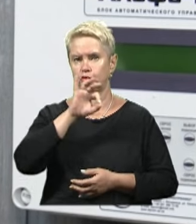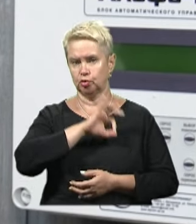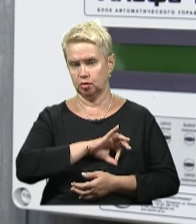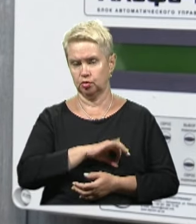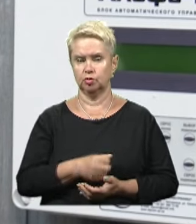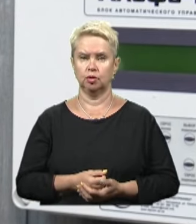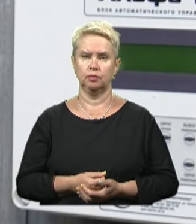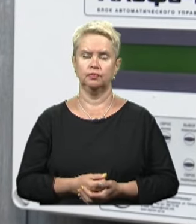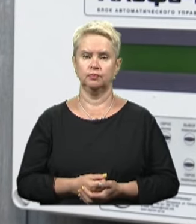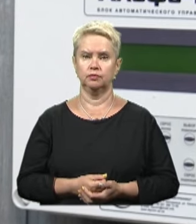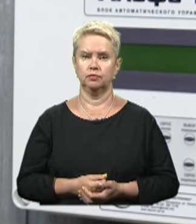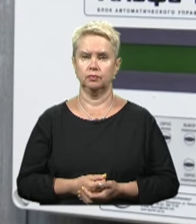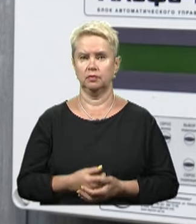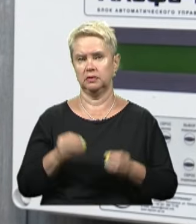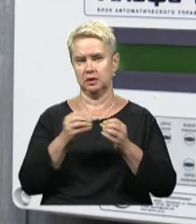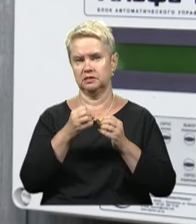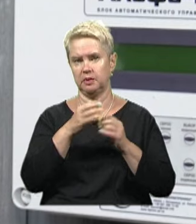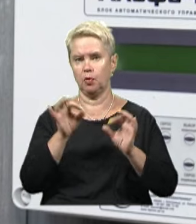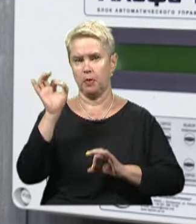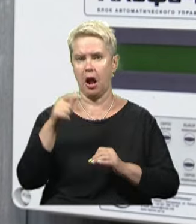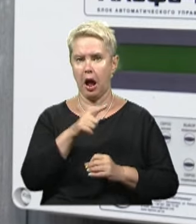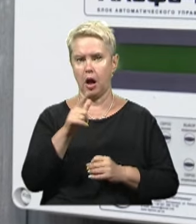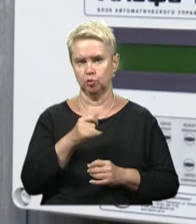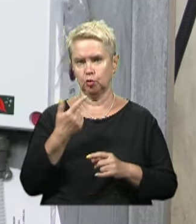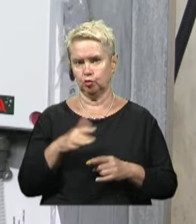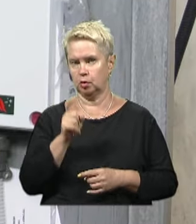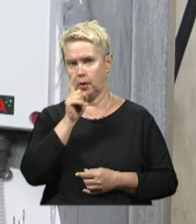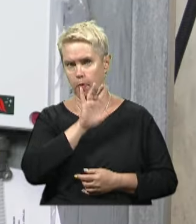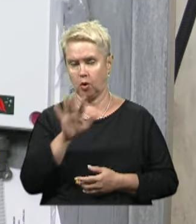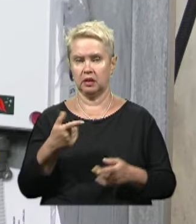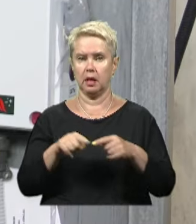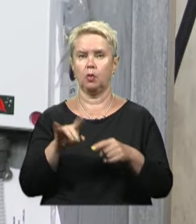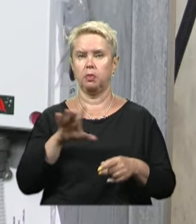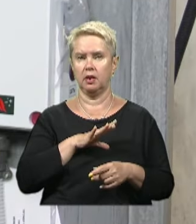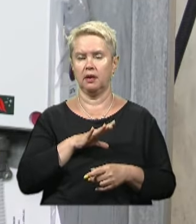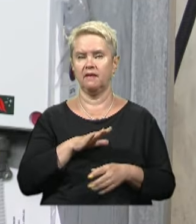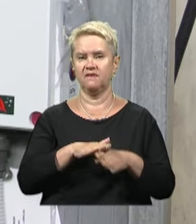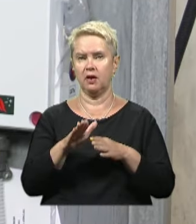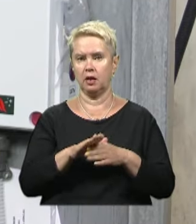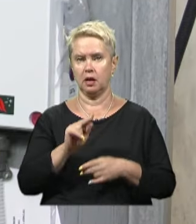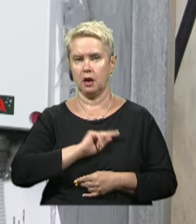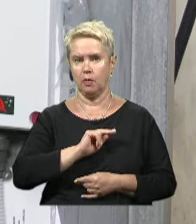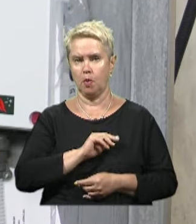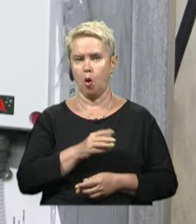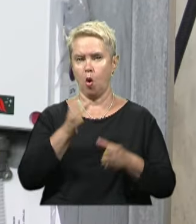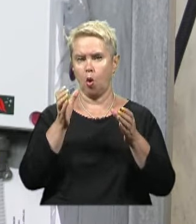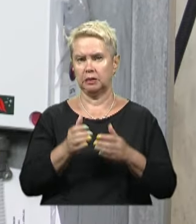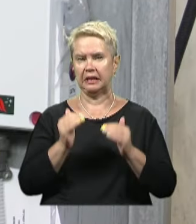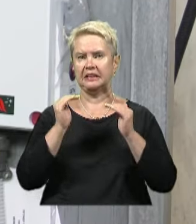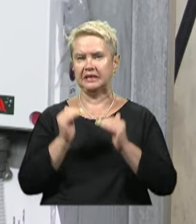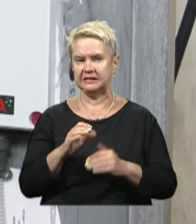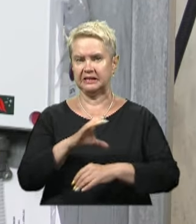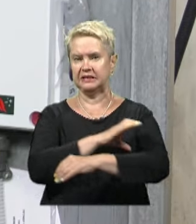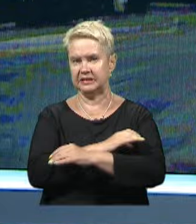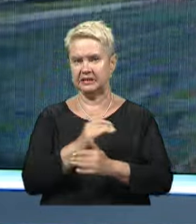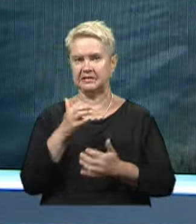10-15% газу. вважаю, це вже непогано. Також були викинні роботи по ета котли низького тиску і